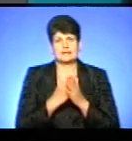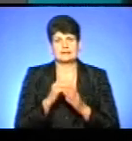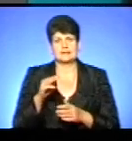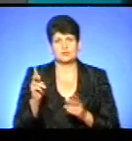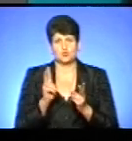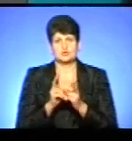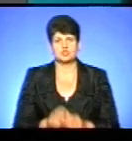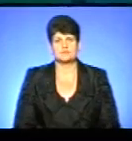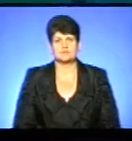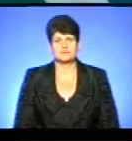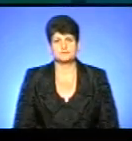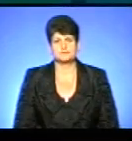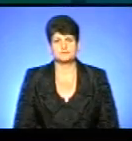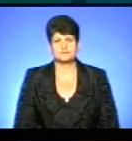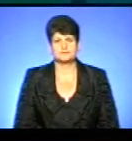До зустрічі. Бачення.